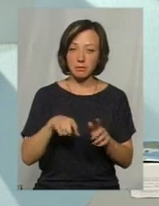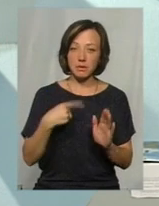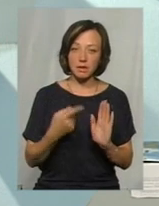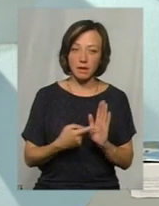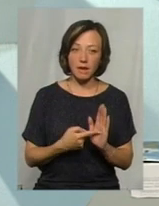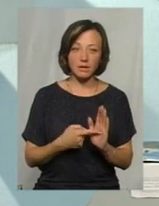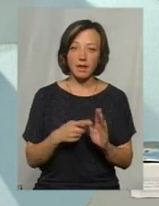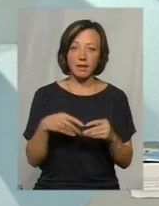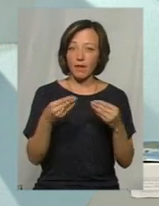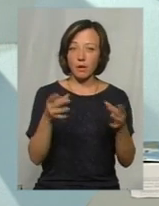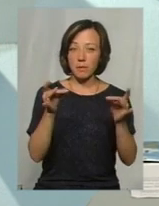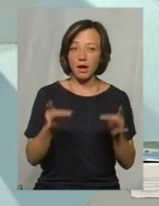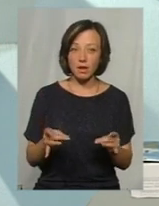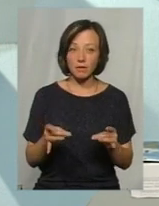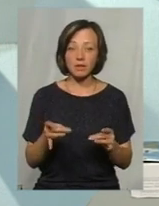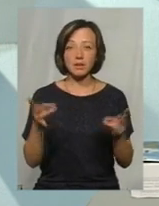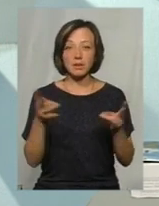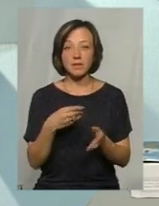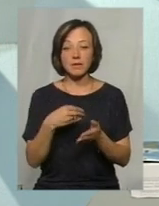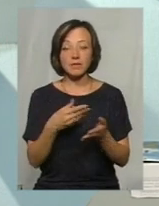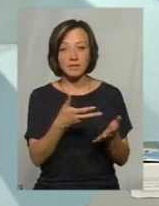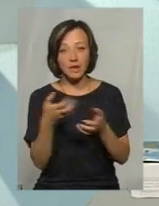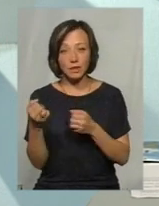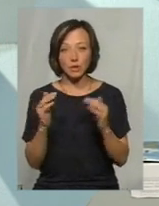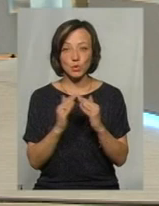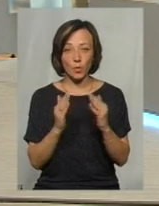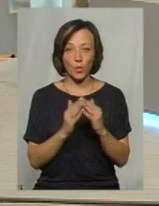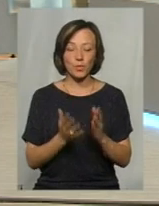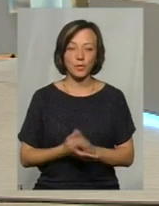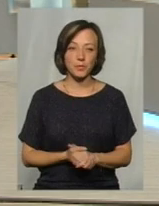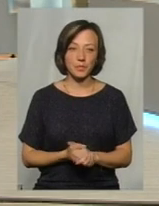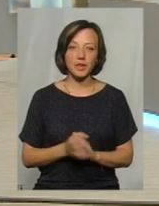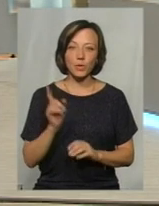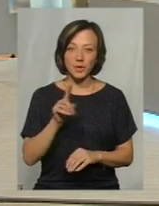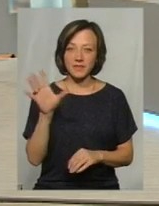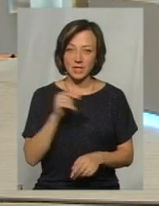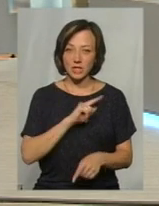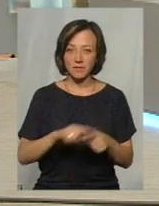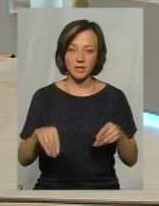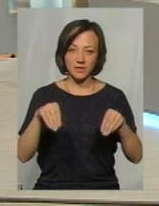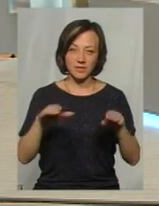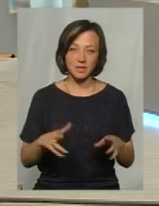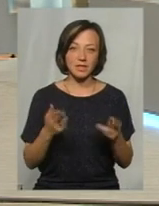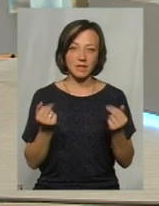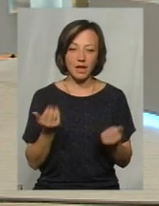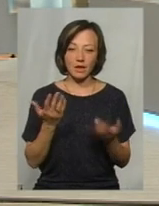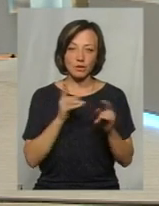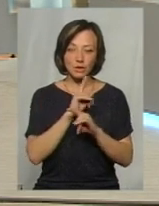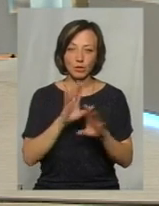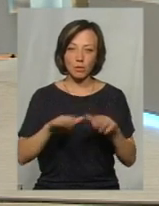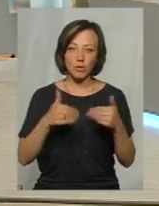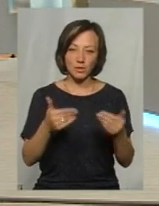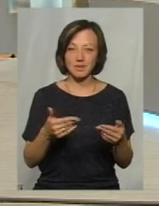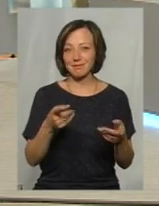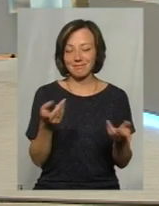не дають нам пакетик, а потрібно взяти його з дому. І тоді все швидше вирішити, якщо не буде пропозиції,